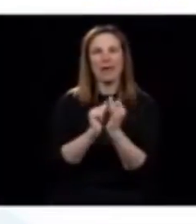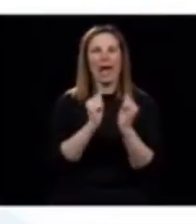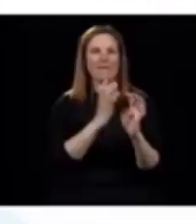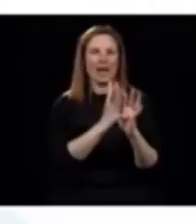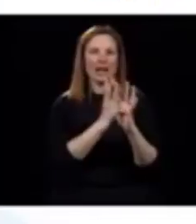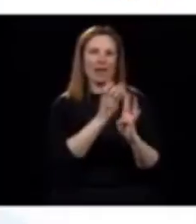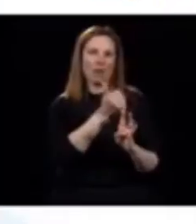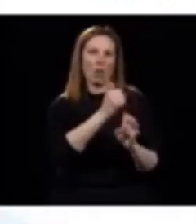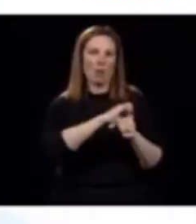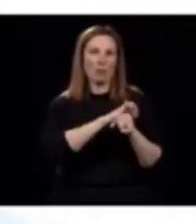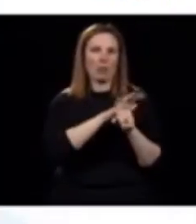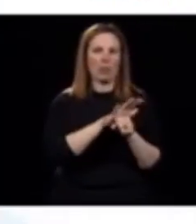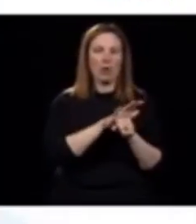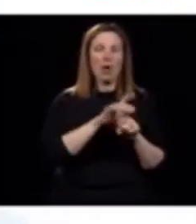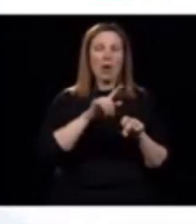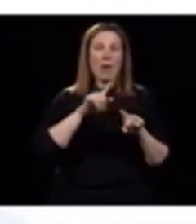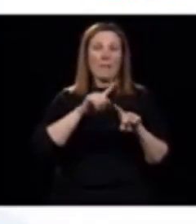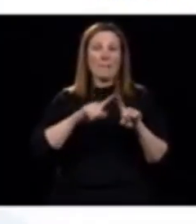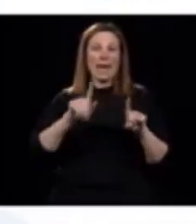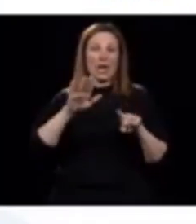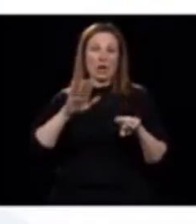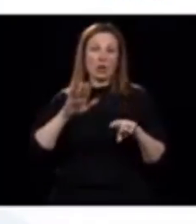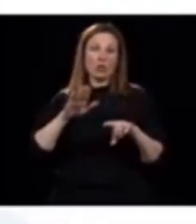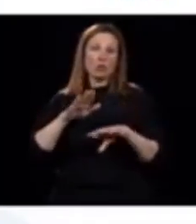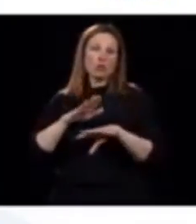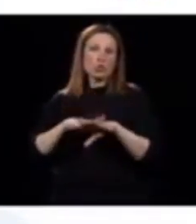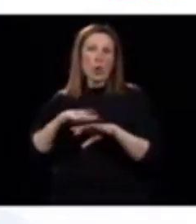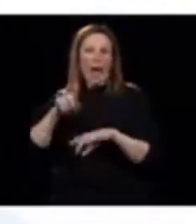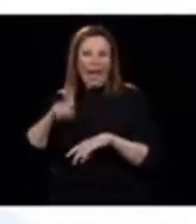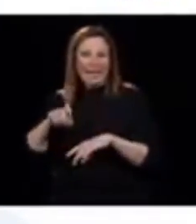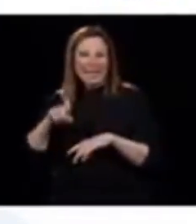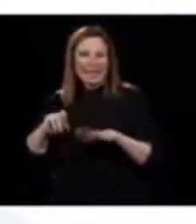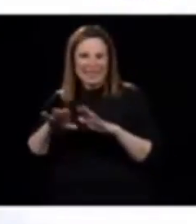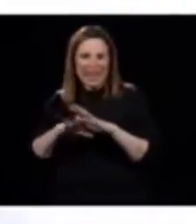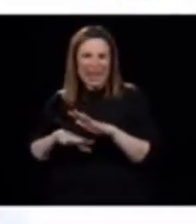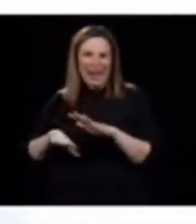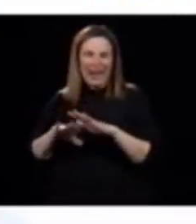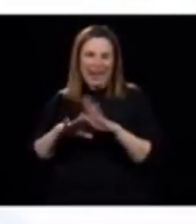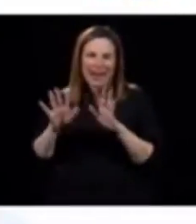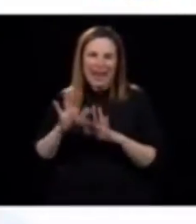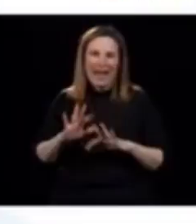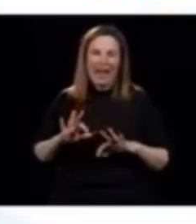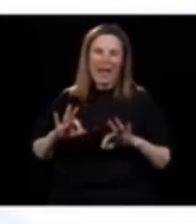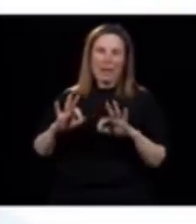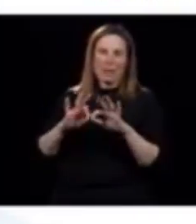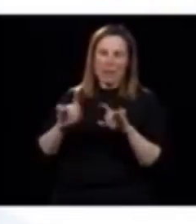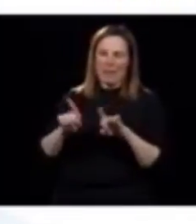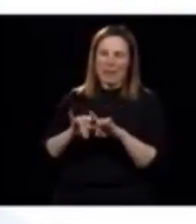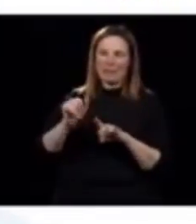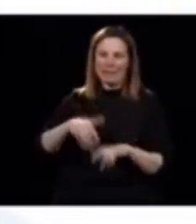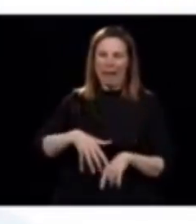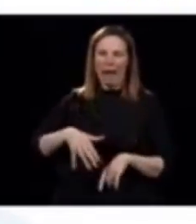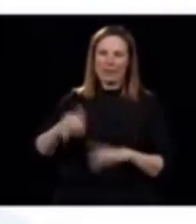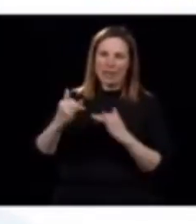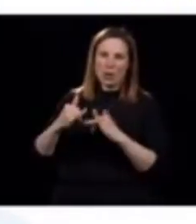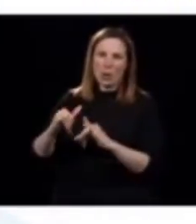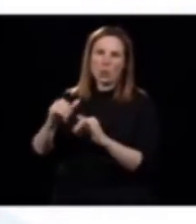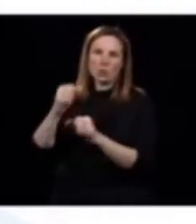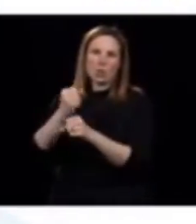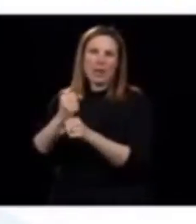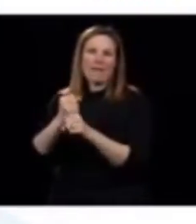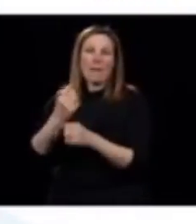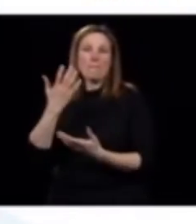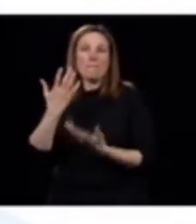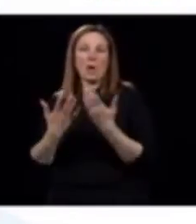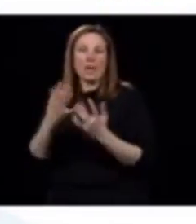services essentiels, ça se peut que certaines femmes enceintes, sous conditions respectées, pourraient continuer à travailler en milieu de